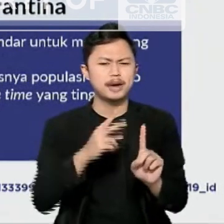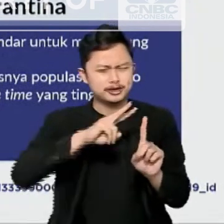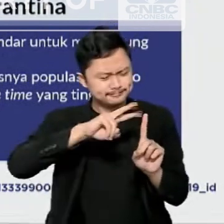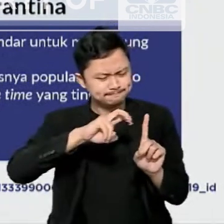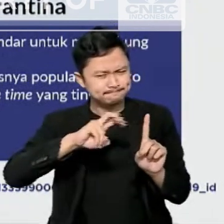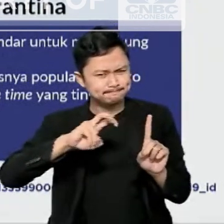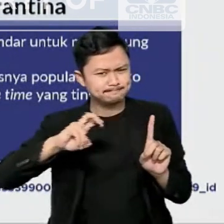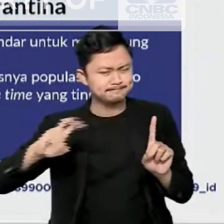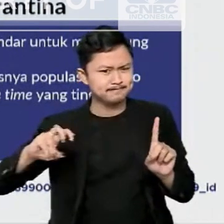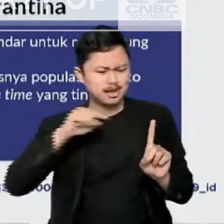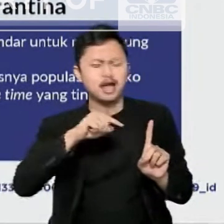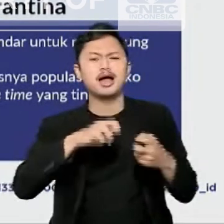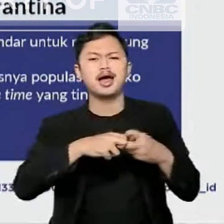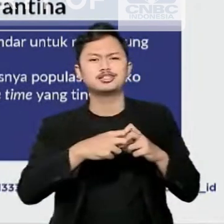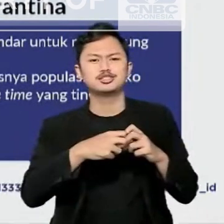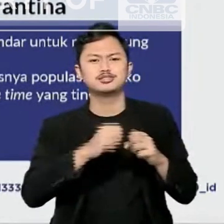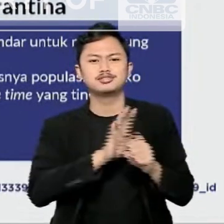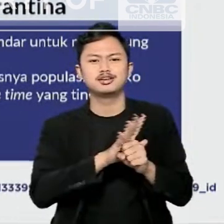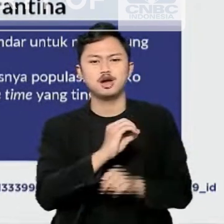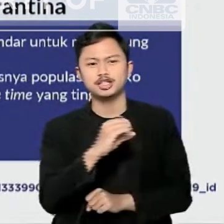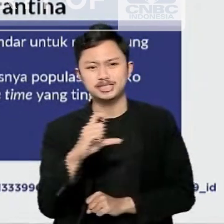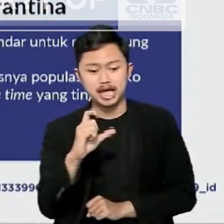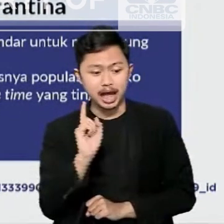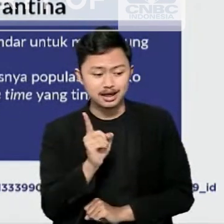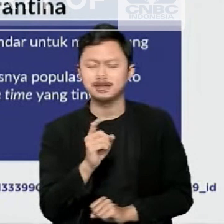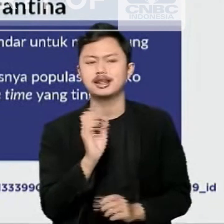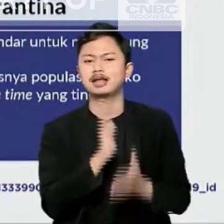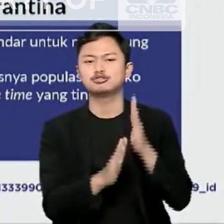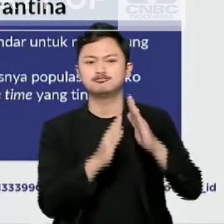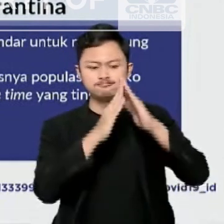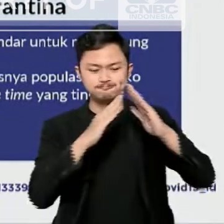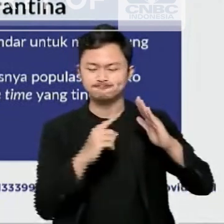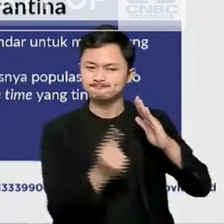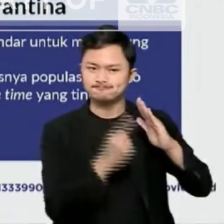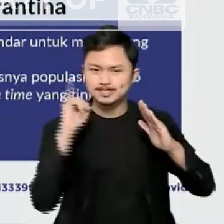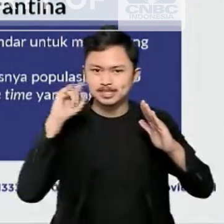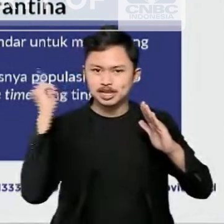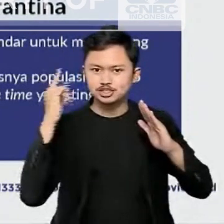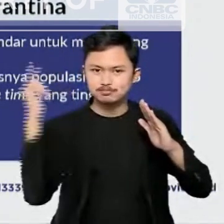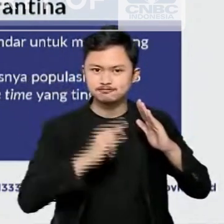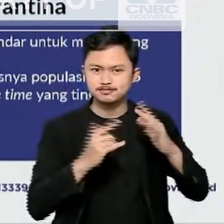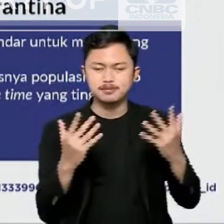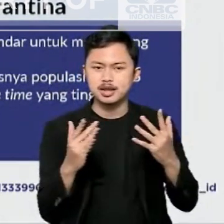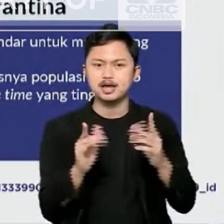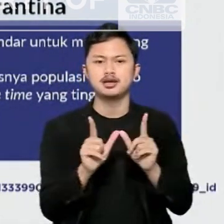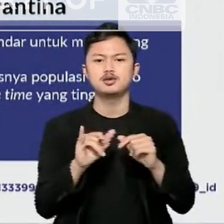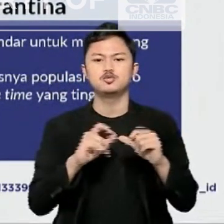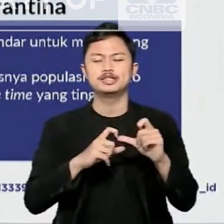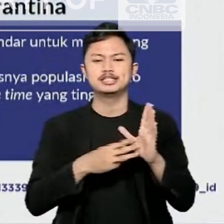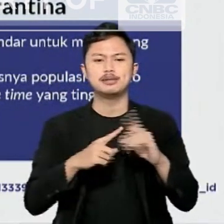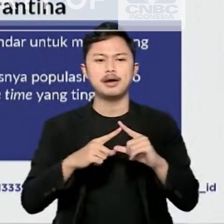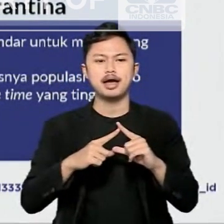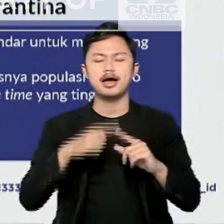-screening kasus bervarian Omikron, mengisolasi pelaku perjalanan internasional di Wisma Atlet dan Rusun